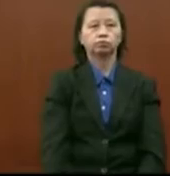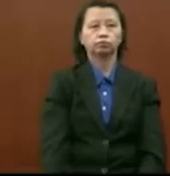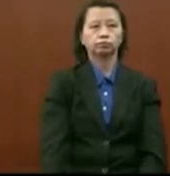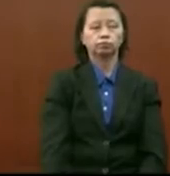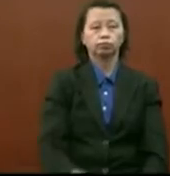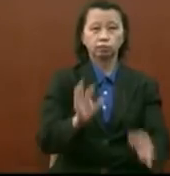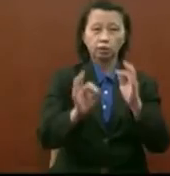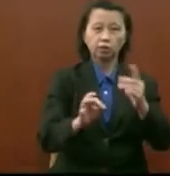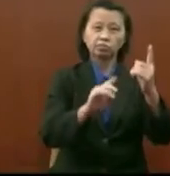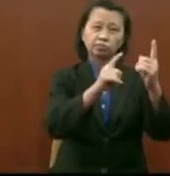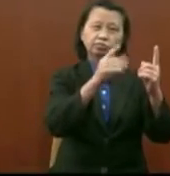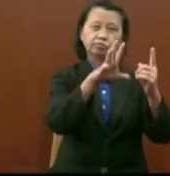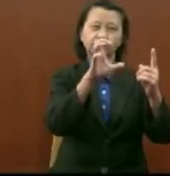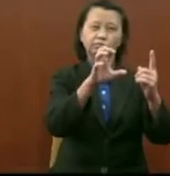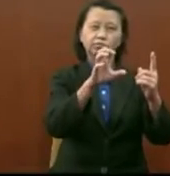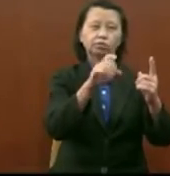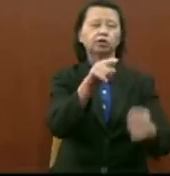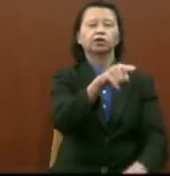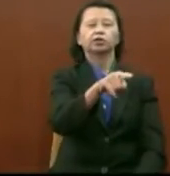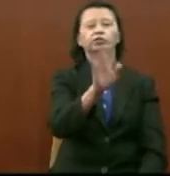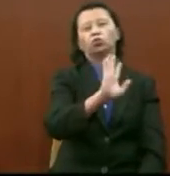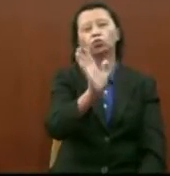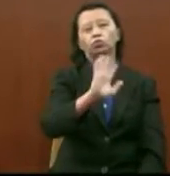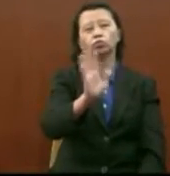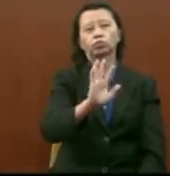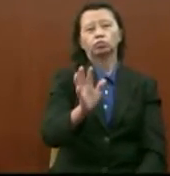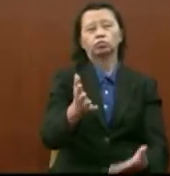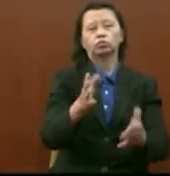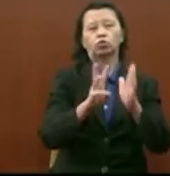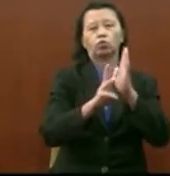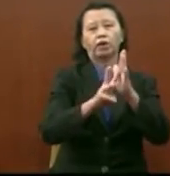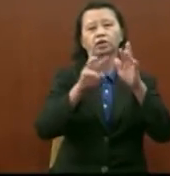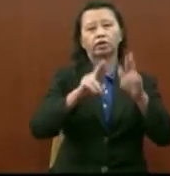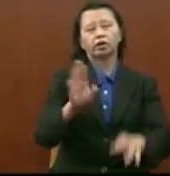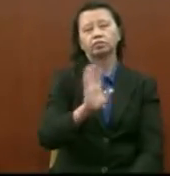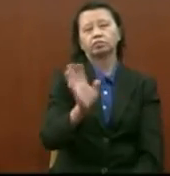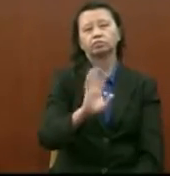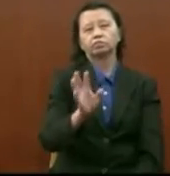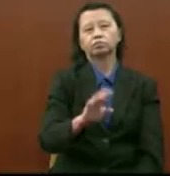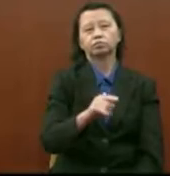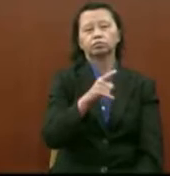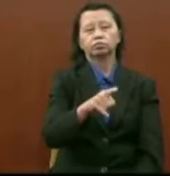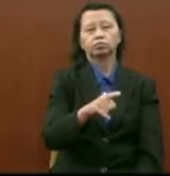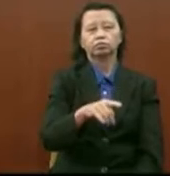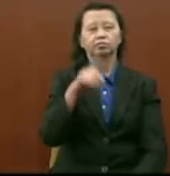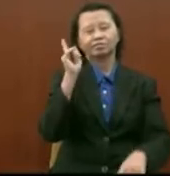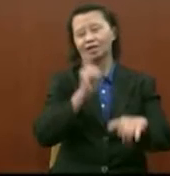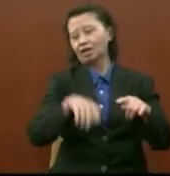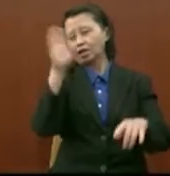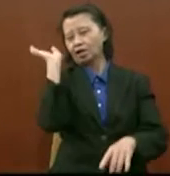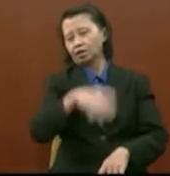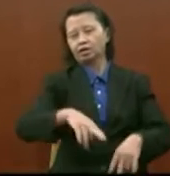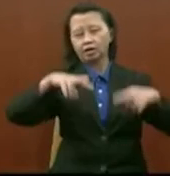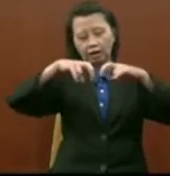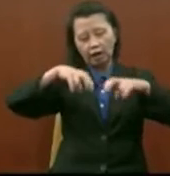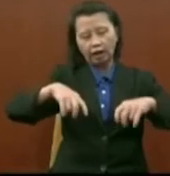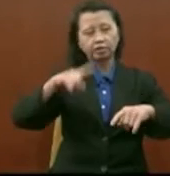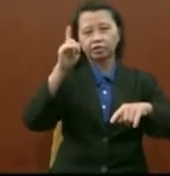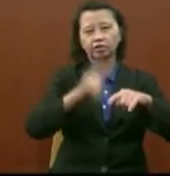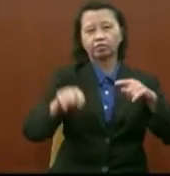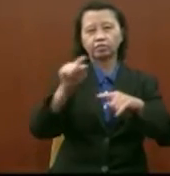kalau 1,500 orang itu bukannya itu terpulang kepada yang umat tak boleh pakai lah lebih kurang lebih tu lah